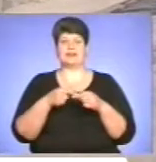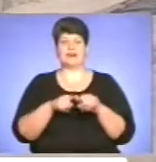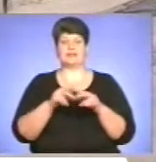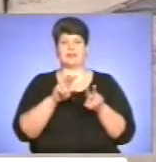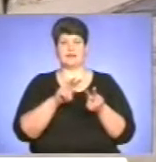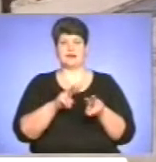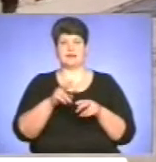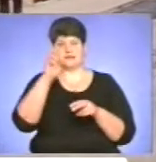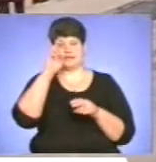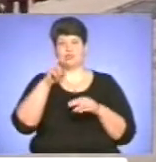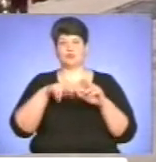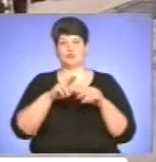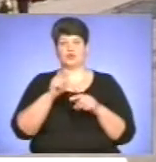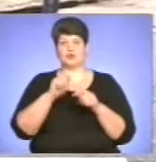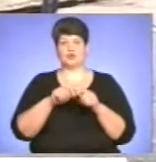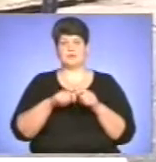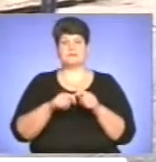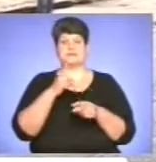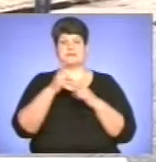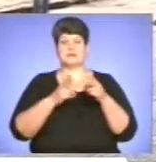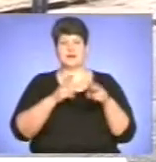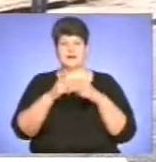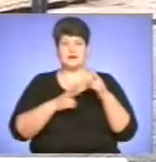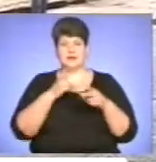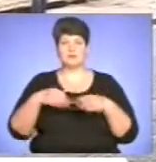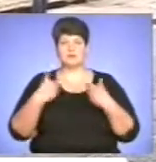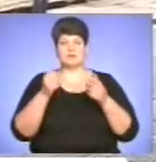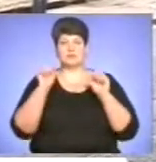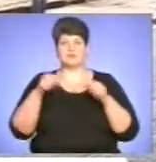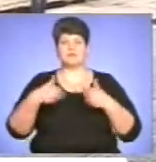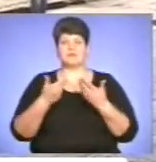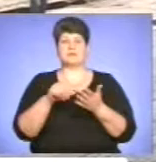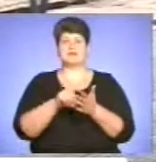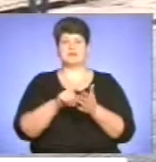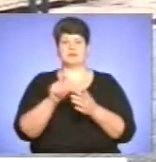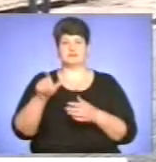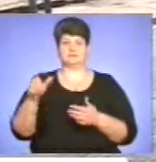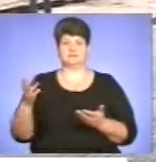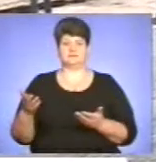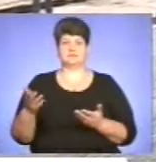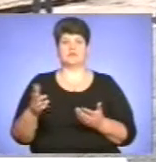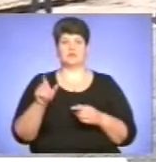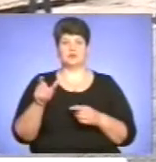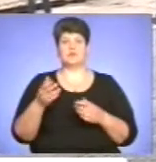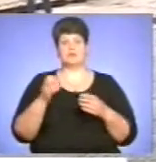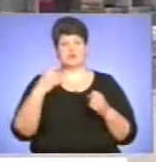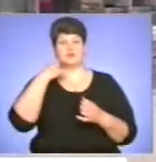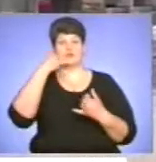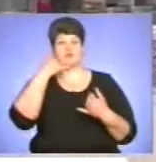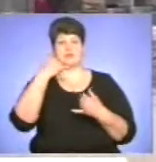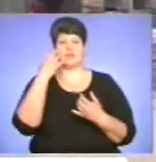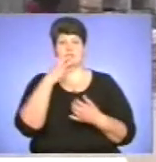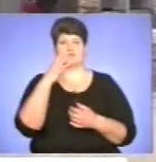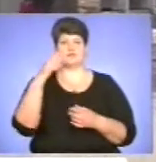Держбудконтроль. Скарги та пропозиції можуть подавати також представники громадськості, безпосередньо телефонуючи на гарячу